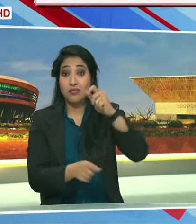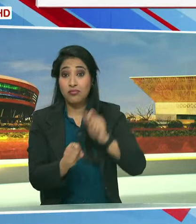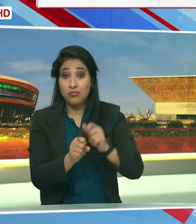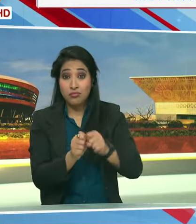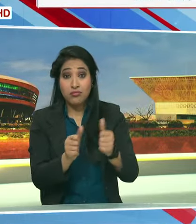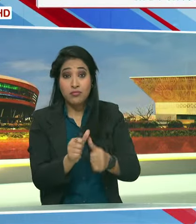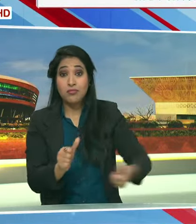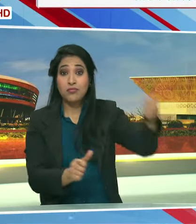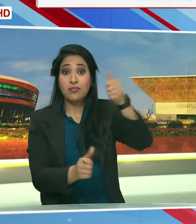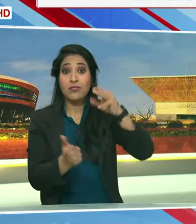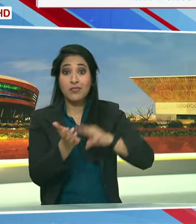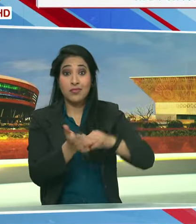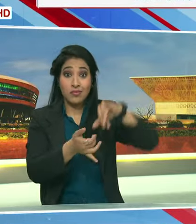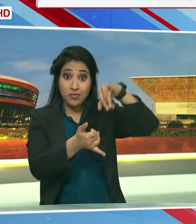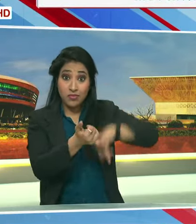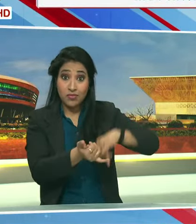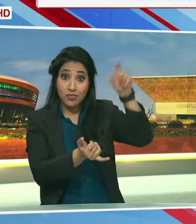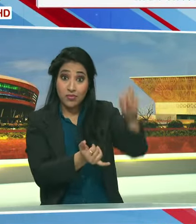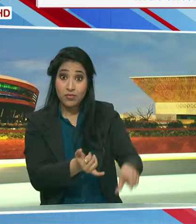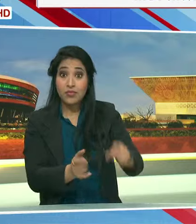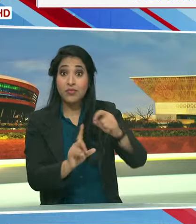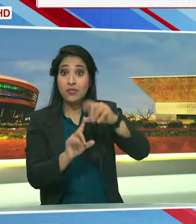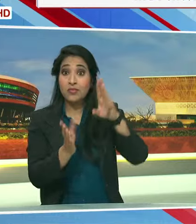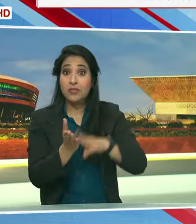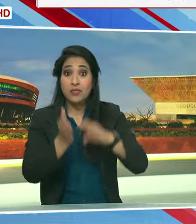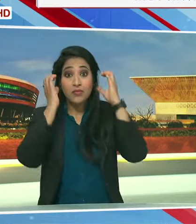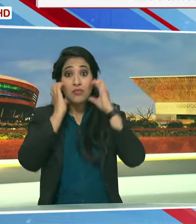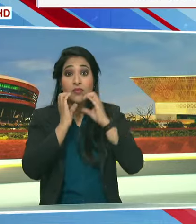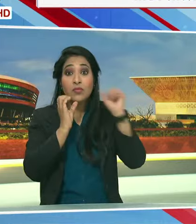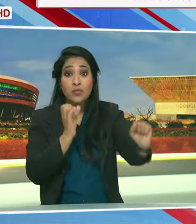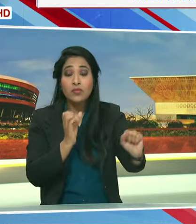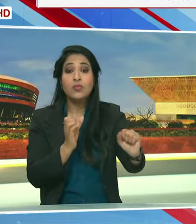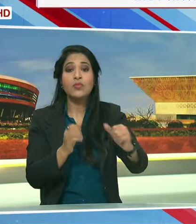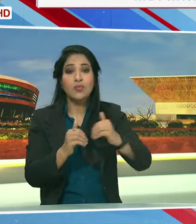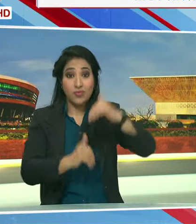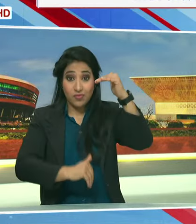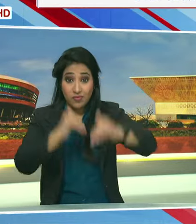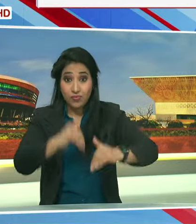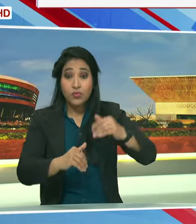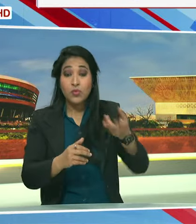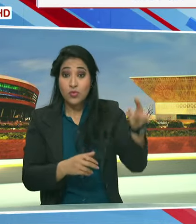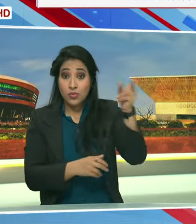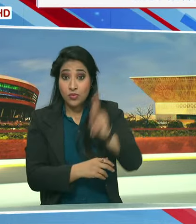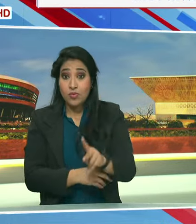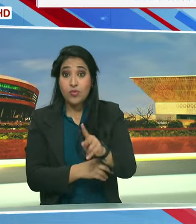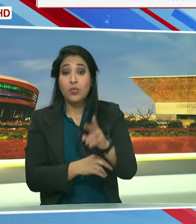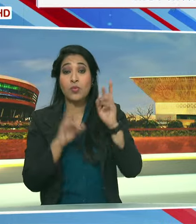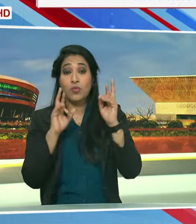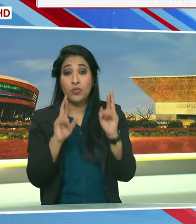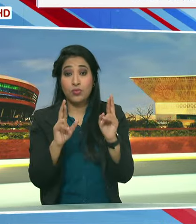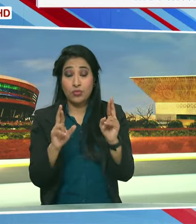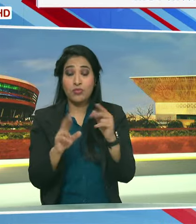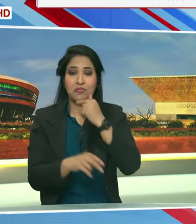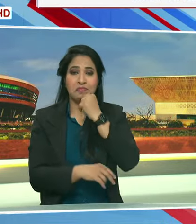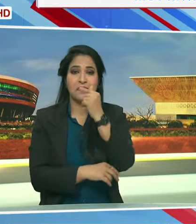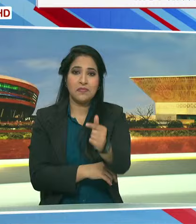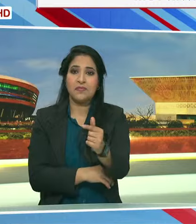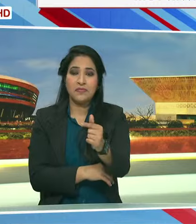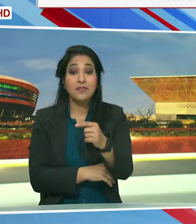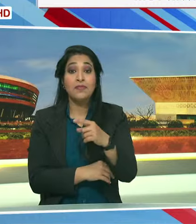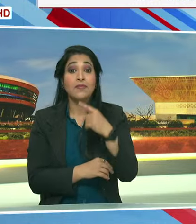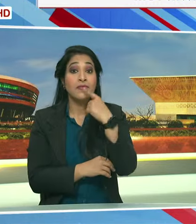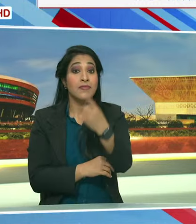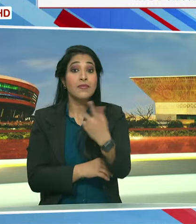मार्टिन सुरेल ने प्रधानमंत्री नरिंद्र मोदी के फिर से नर्वाचित होने की उम्मीद जताई है